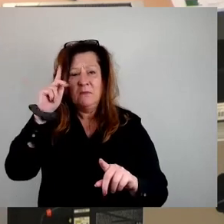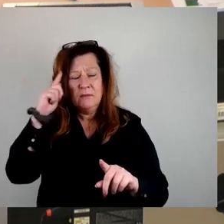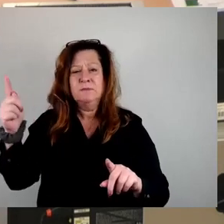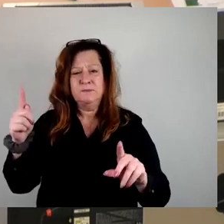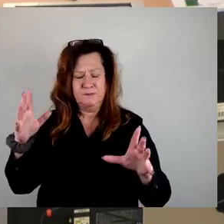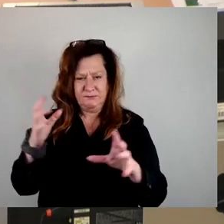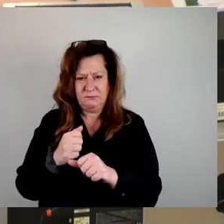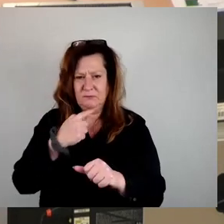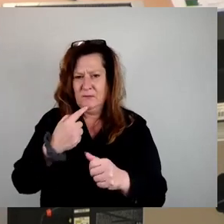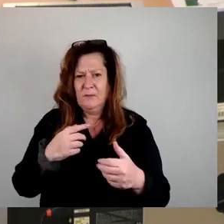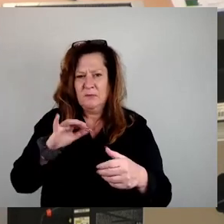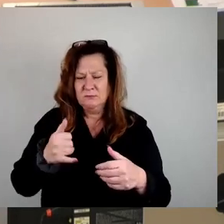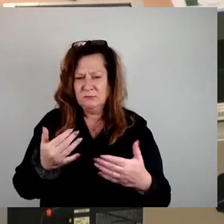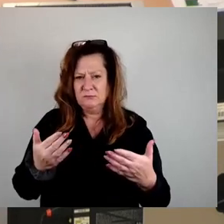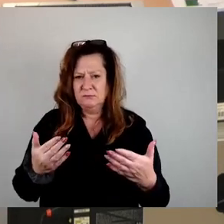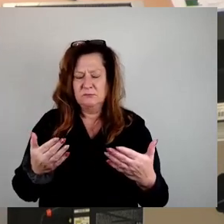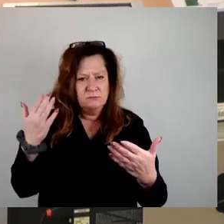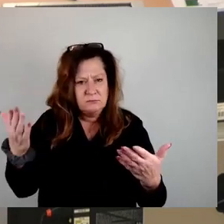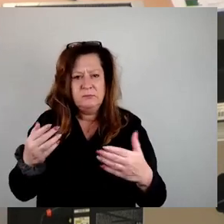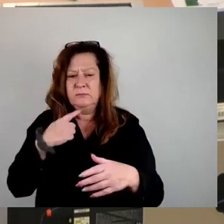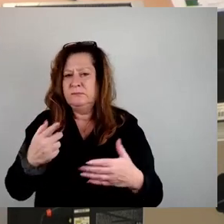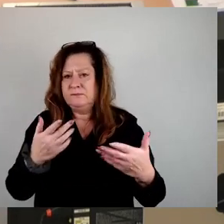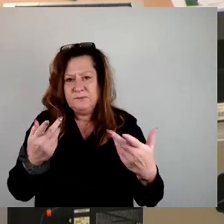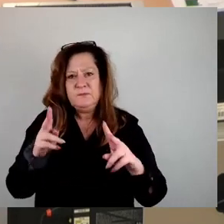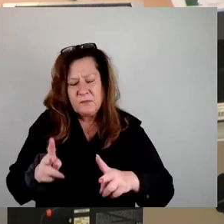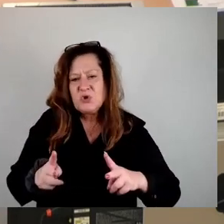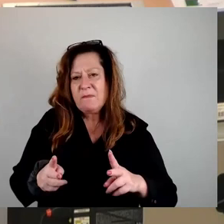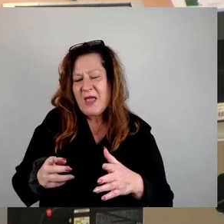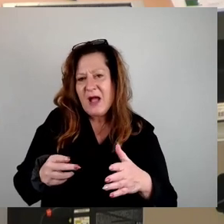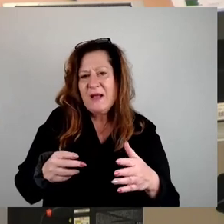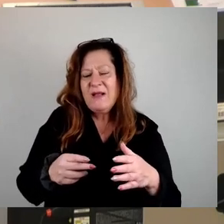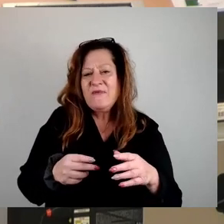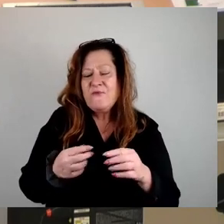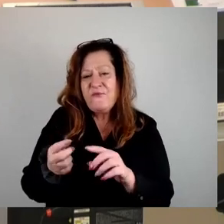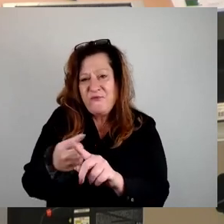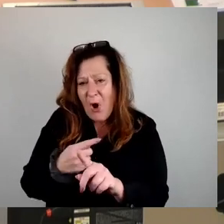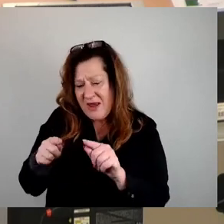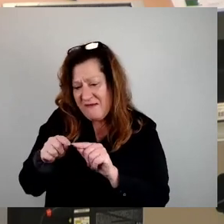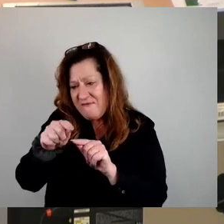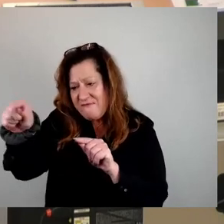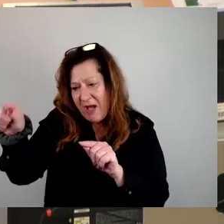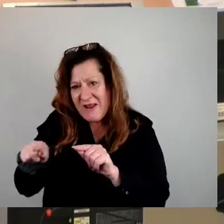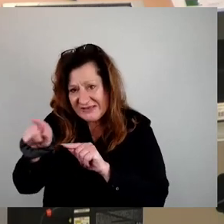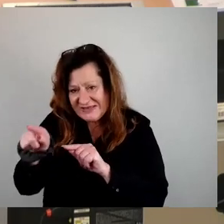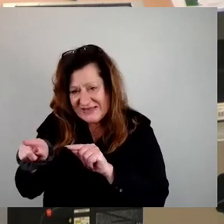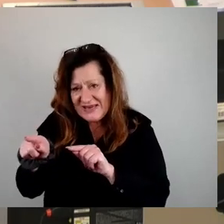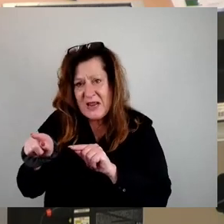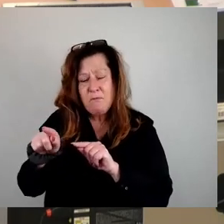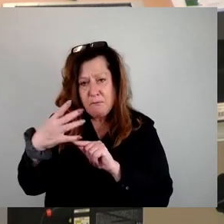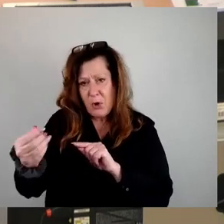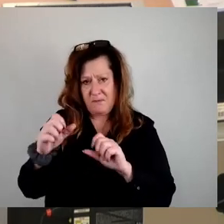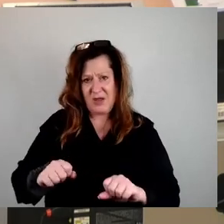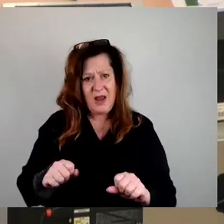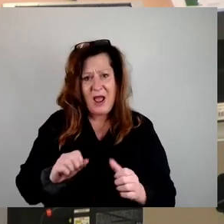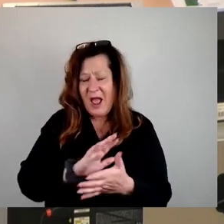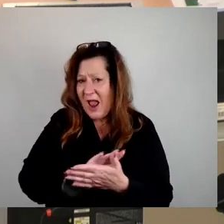setzen Sie doch ein Zeichen und sagen Sie, dass ein gewisser Anteil der Flächen denen zur Verfügung gestellt werden soll. Machen Sie es einfach. Seien